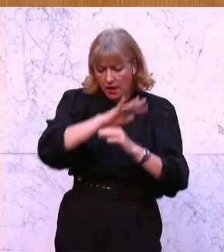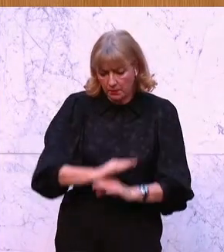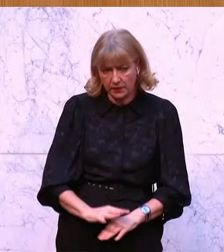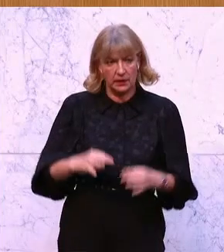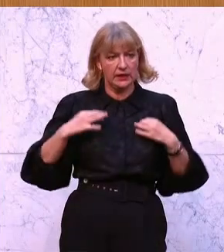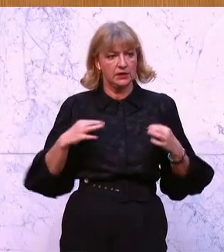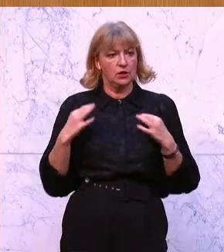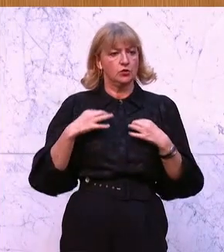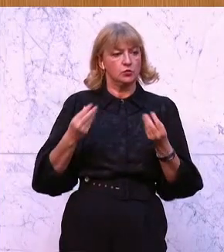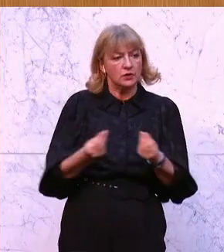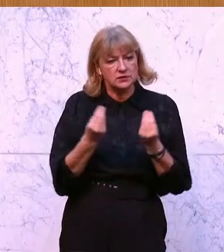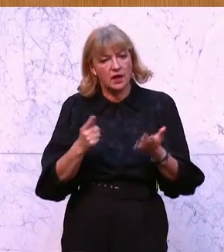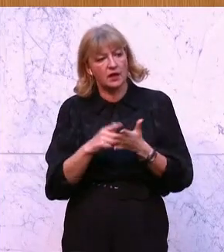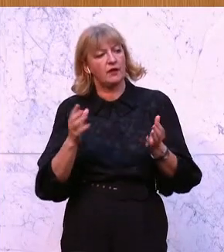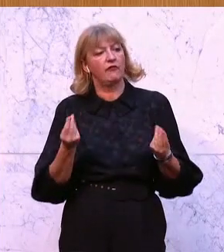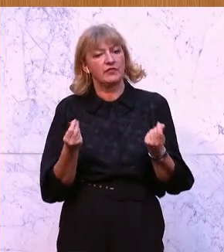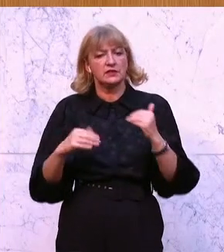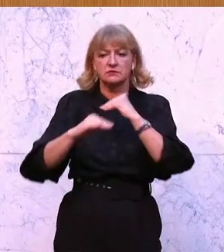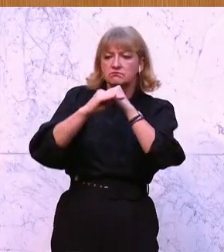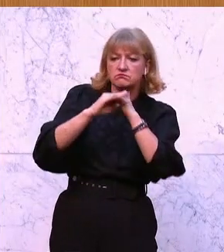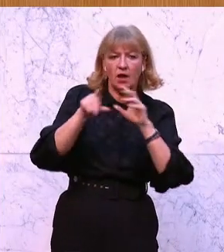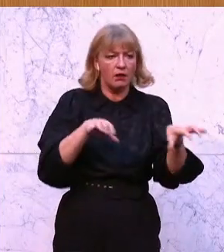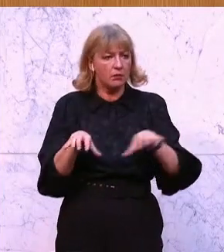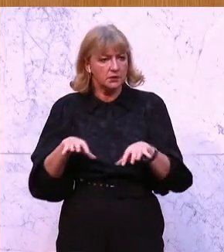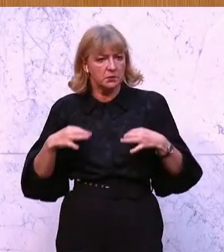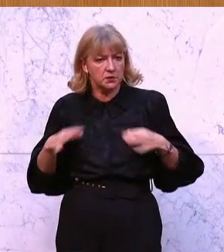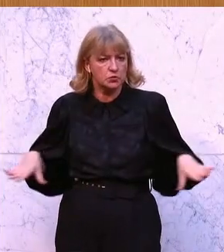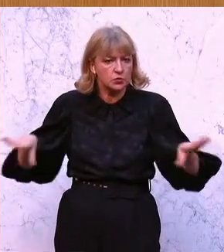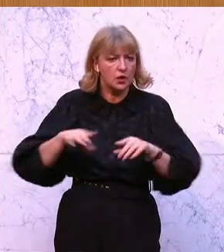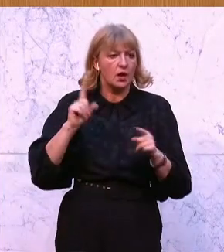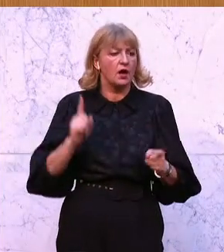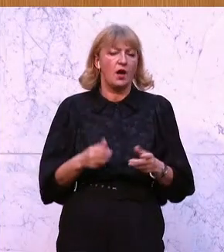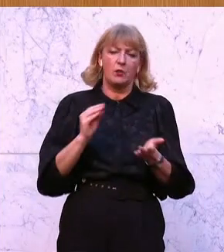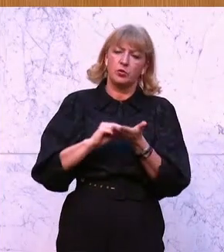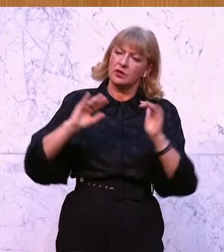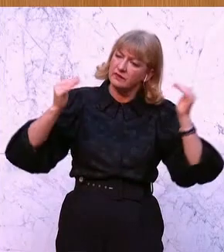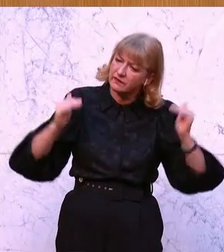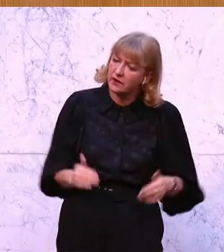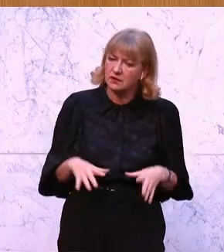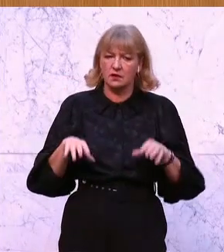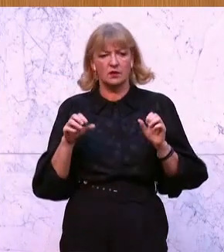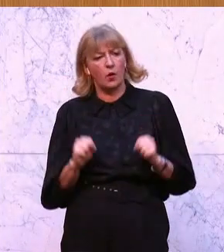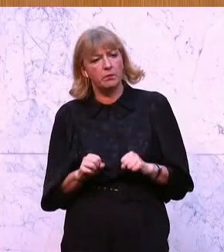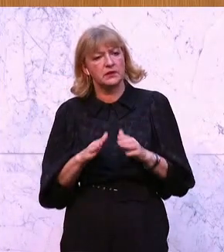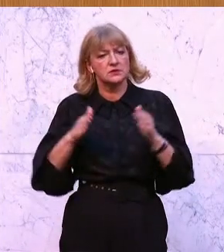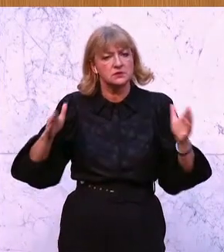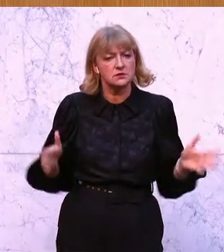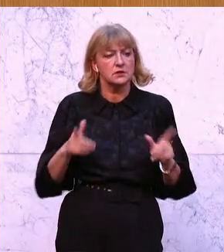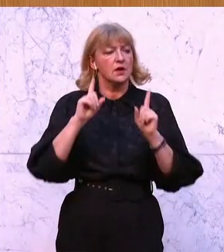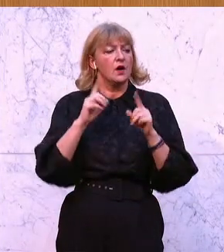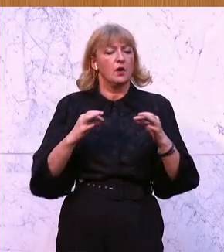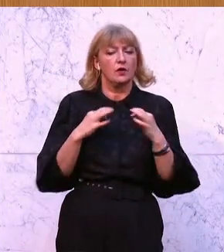Gesundheitswesens, finanzielle Fairness gegenüber allen Mitarbeitern im Gesundheitswesen, Entbürokratisierung und Kompetenzerweiterung in den Berufsfeldern des